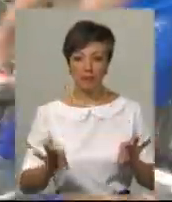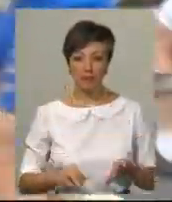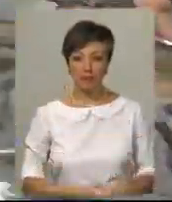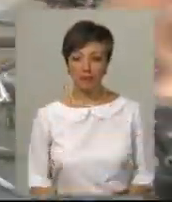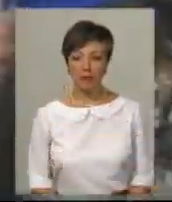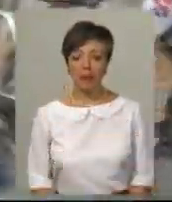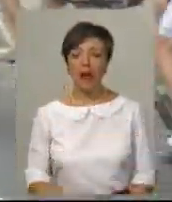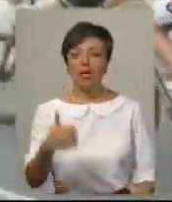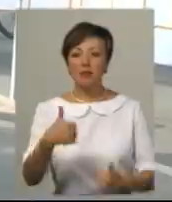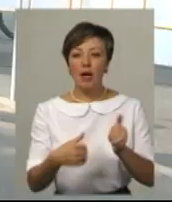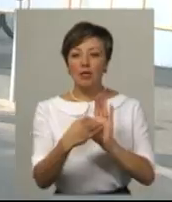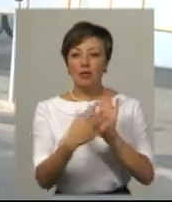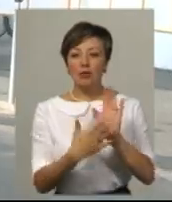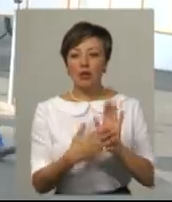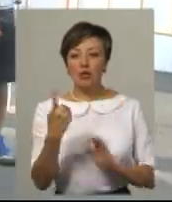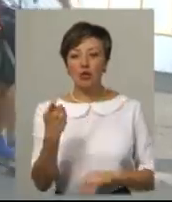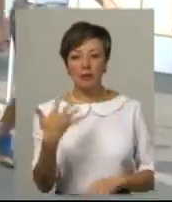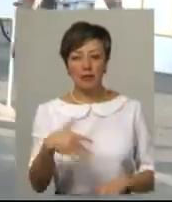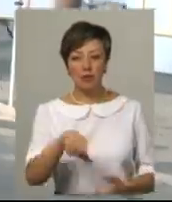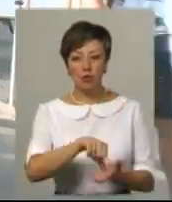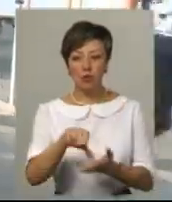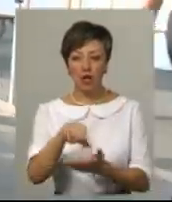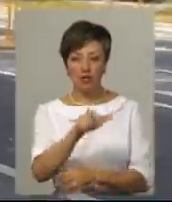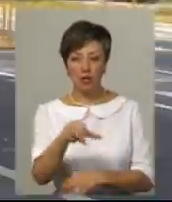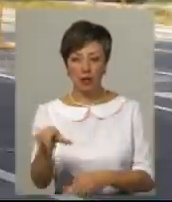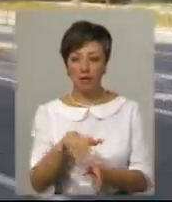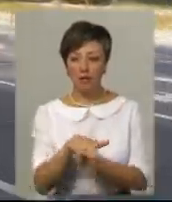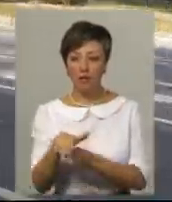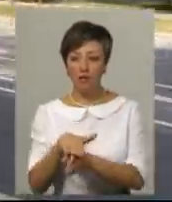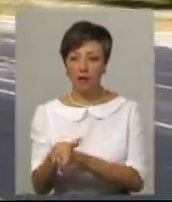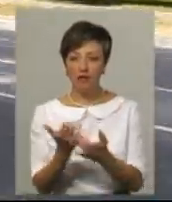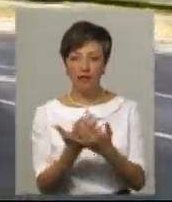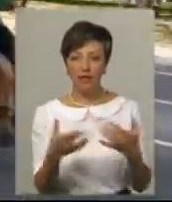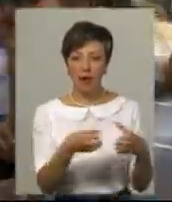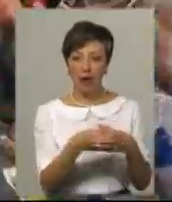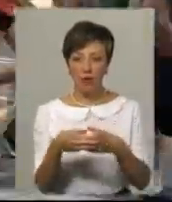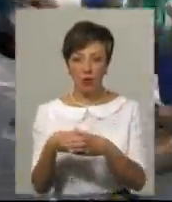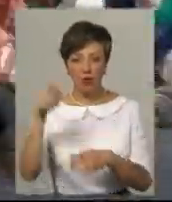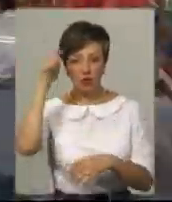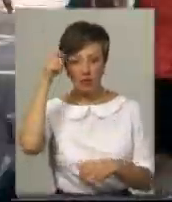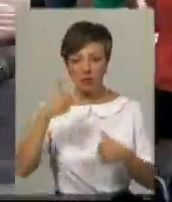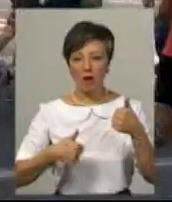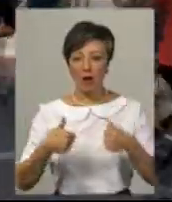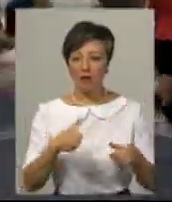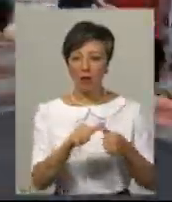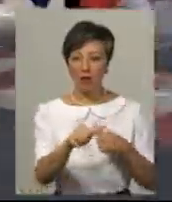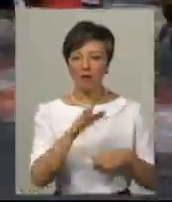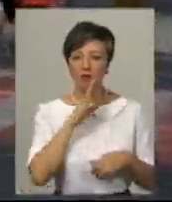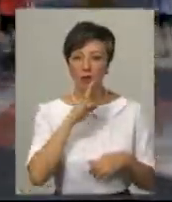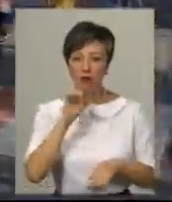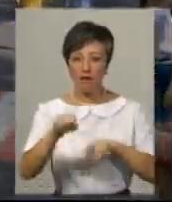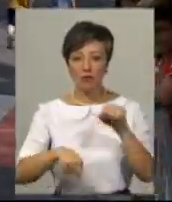На змагання зареєструвалися 150 учасників. Відбувалися вони у різних категоріях. Чоловіки змагалися окремо від жінок